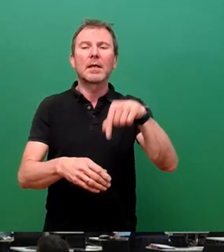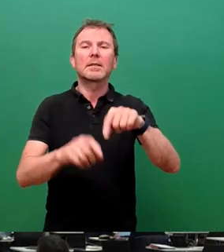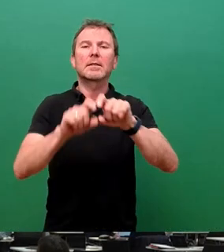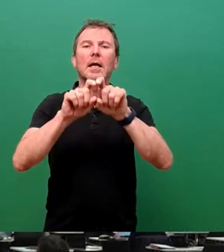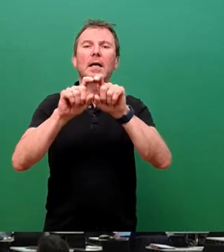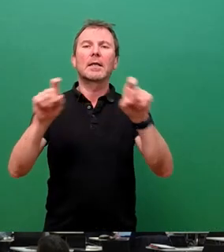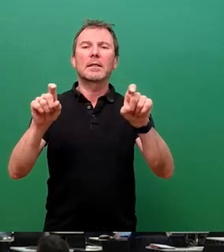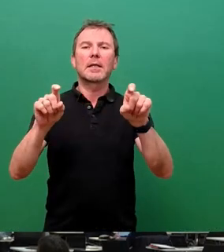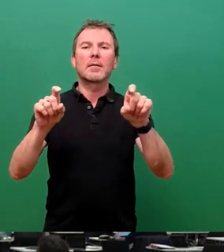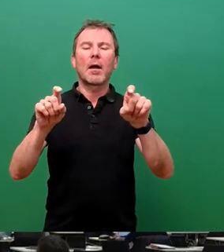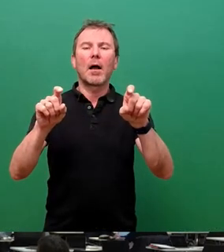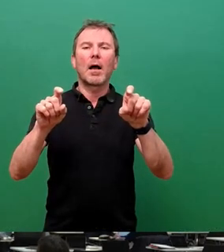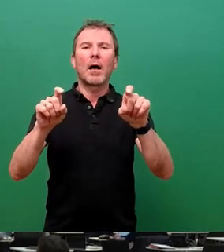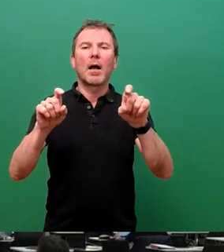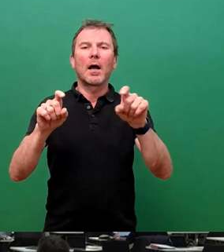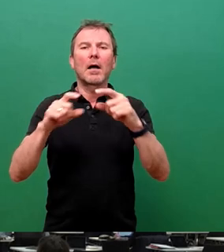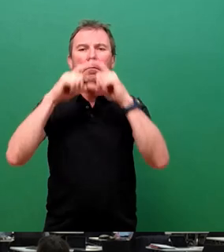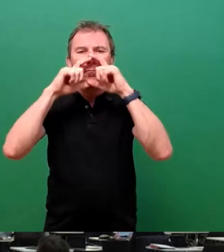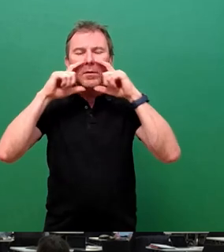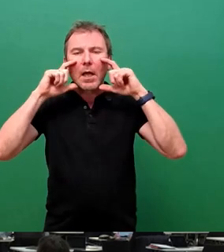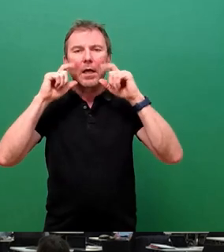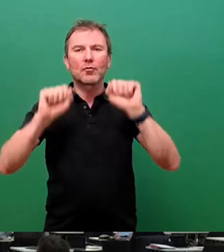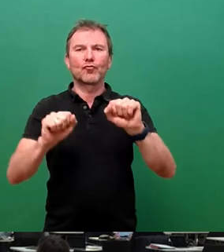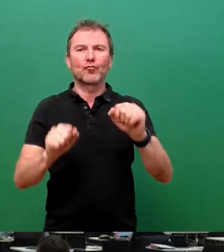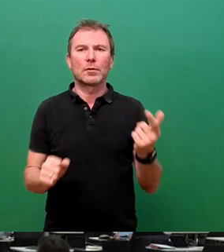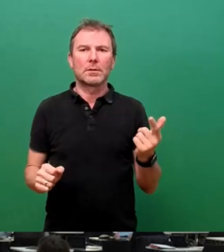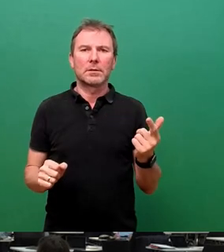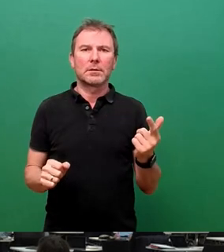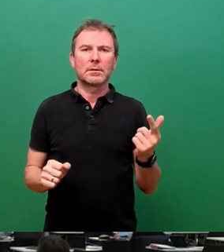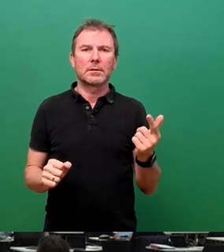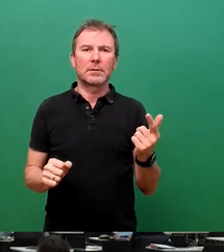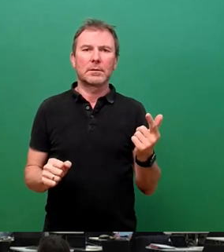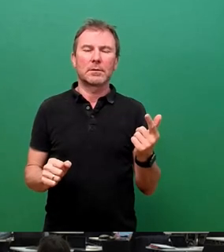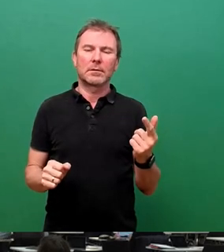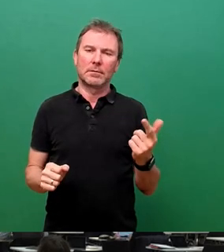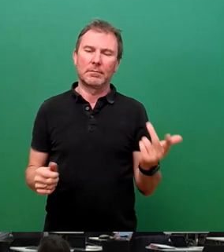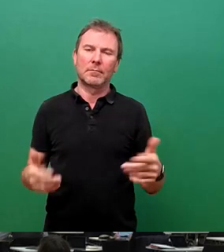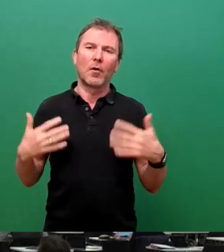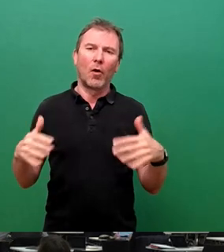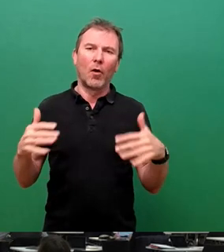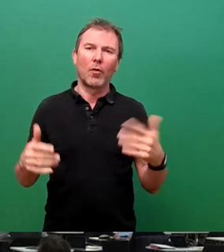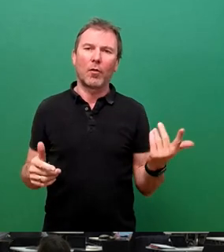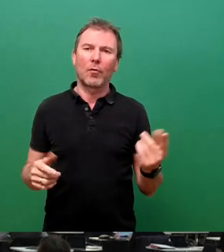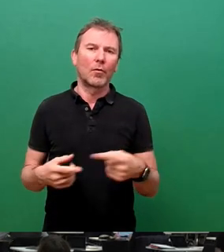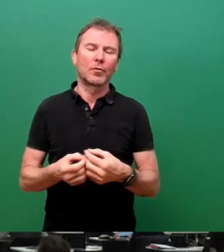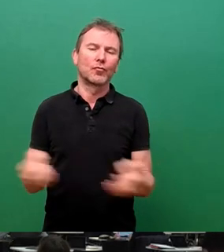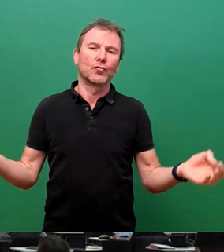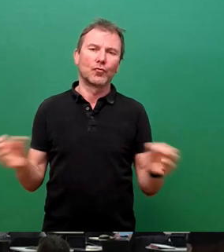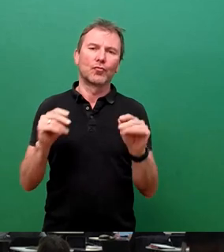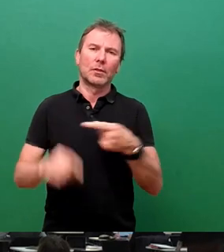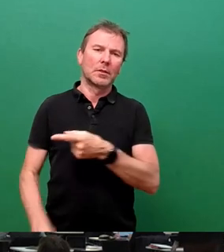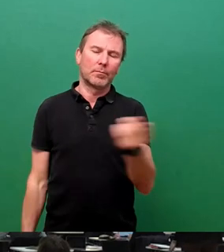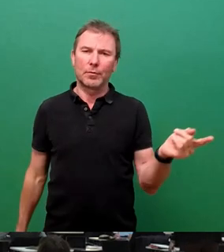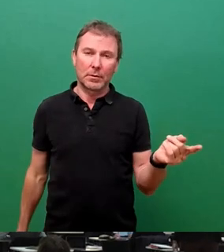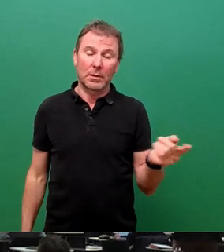Nasenschutz tragen höchstlich her bis gar nicht immer mehr da ist. Wenn das